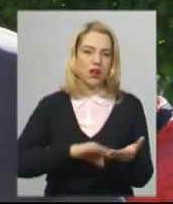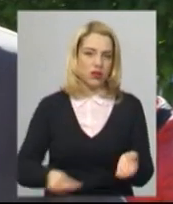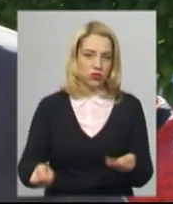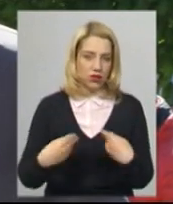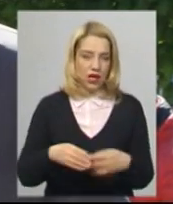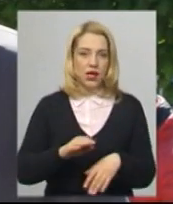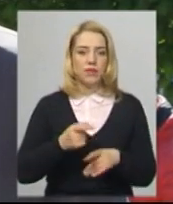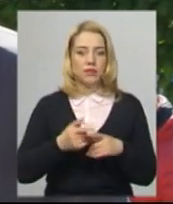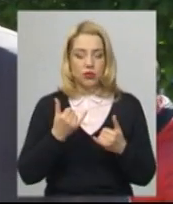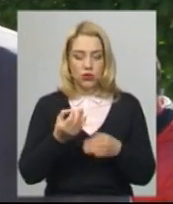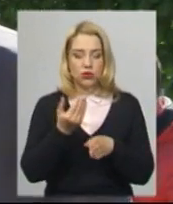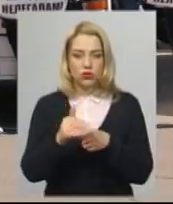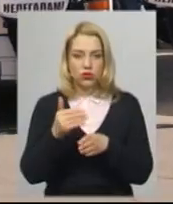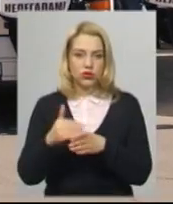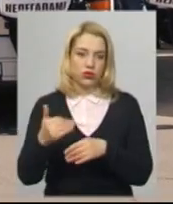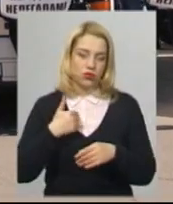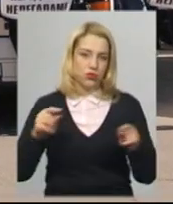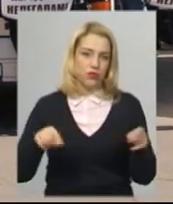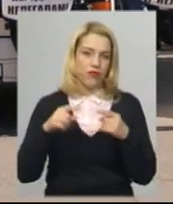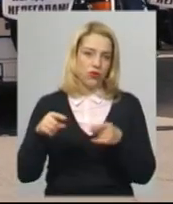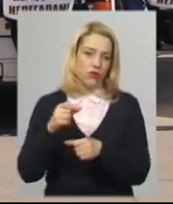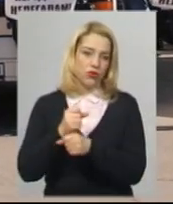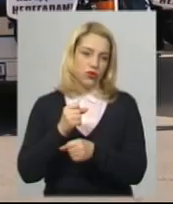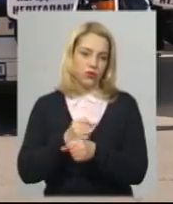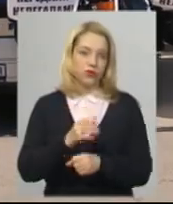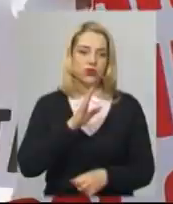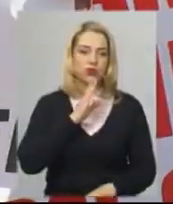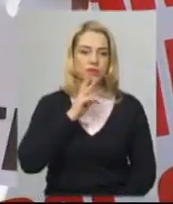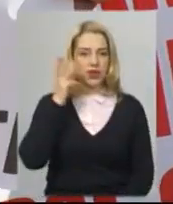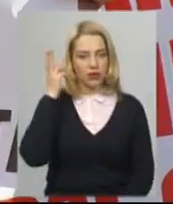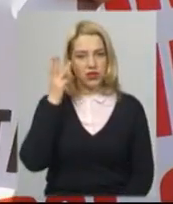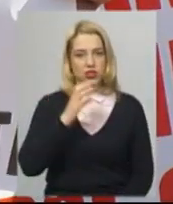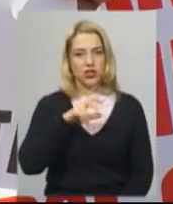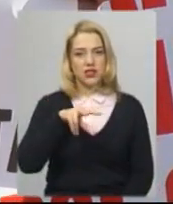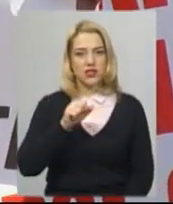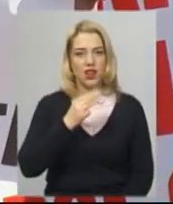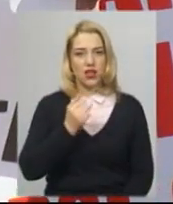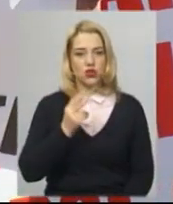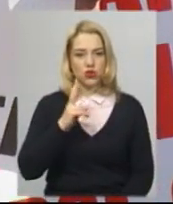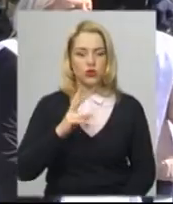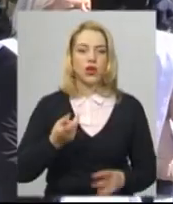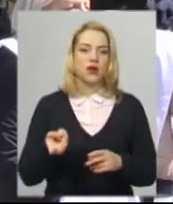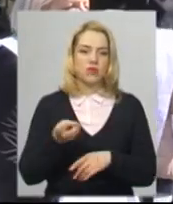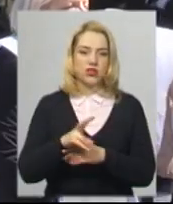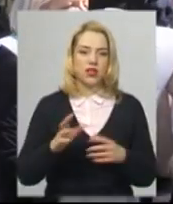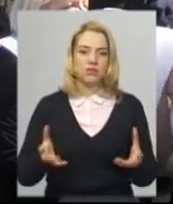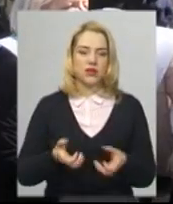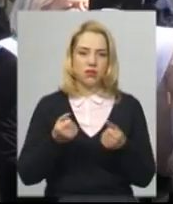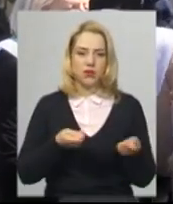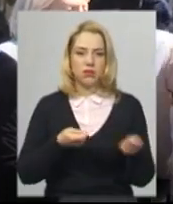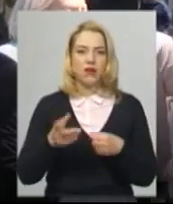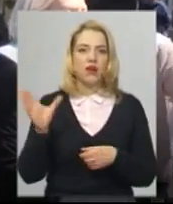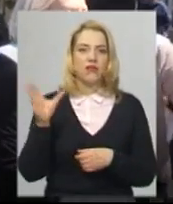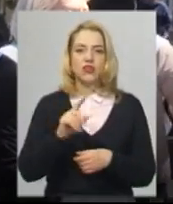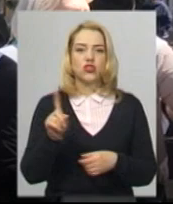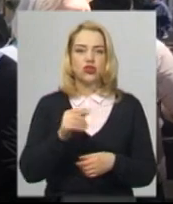хочемо потрошки відновлюватися. Хмельничанка Тетяна Слащук – підприємець. Прийшла на Майдан підтримати перевізників. Це що вони просять, то